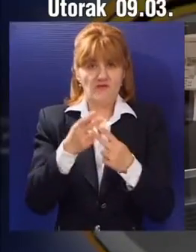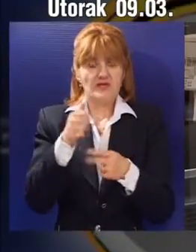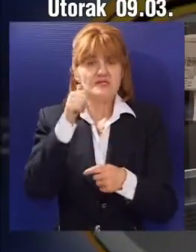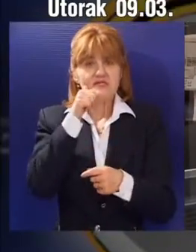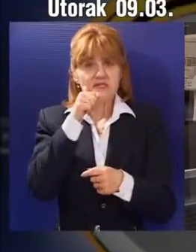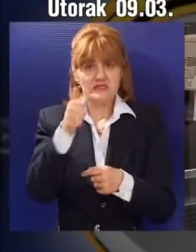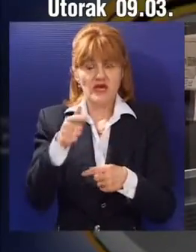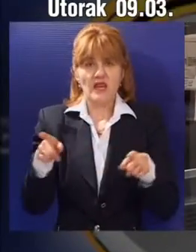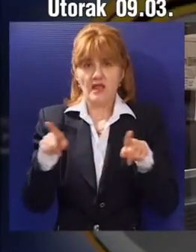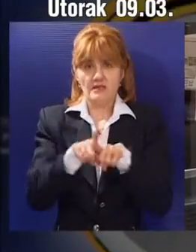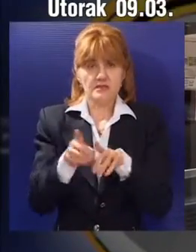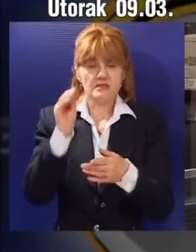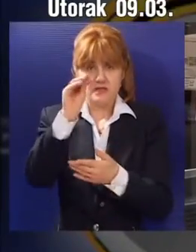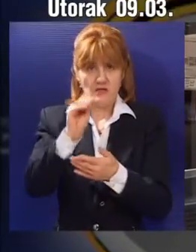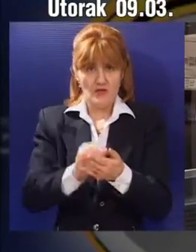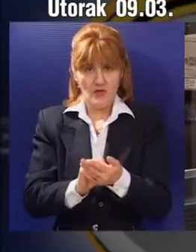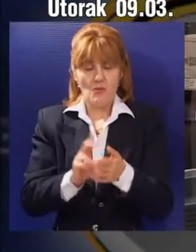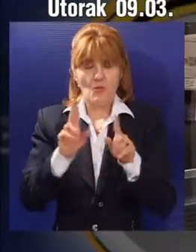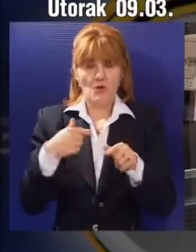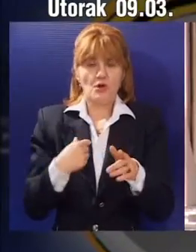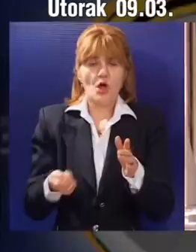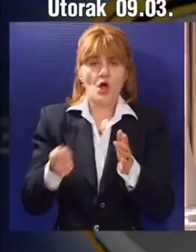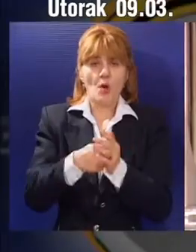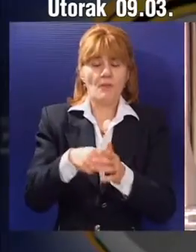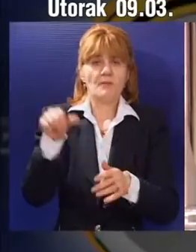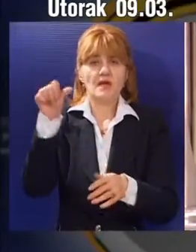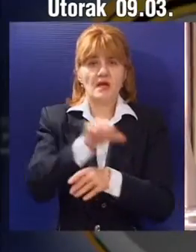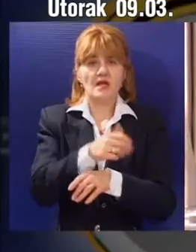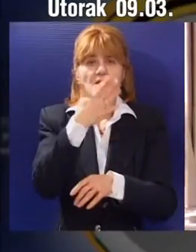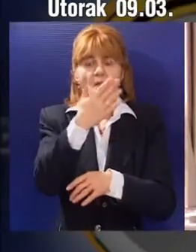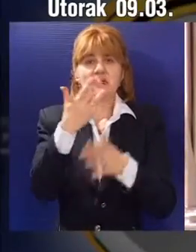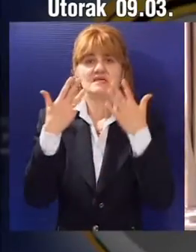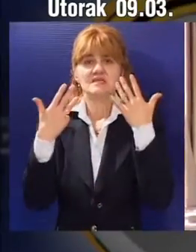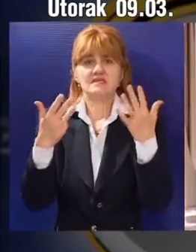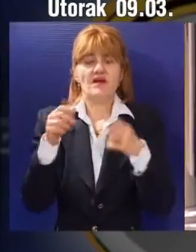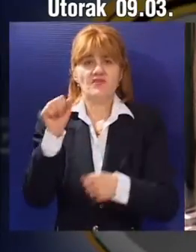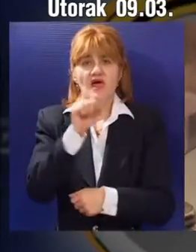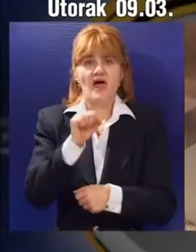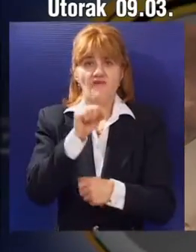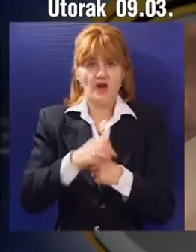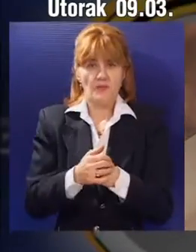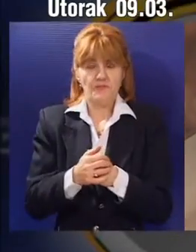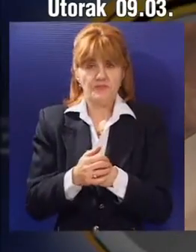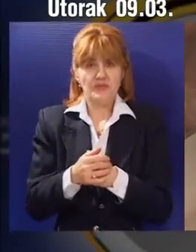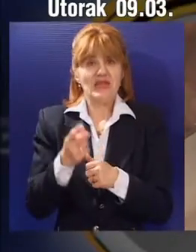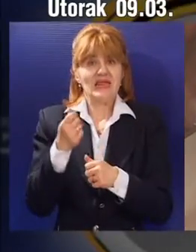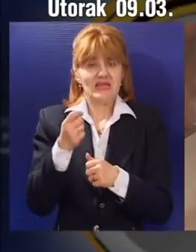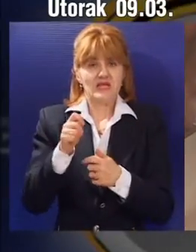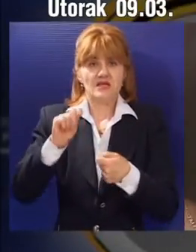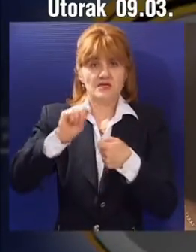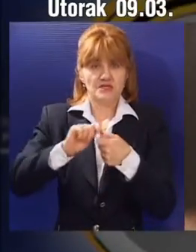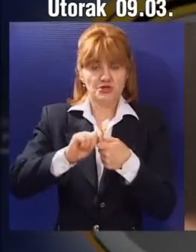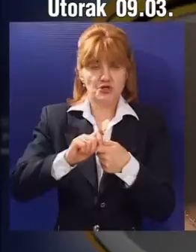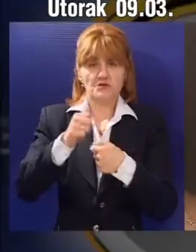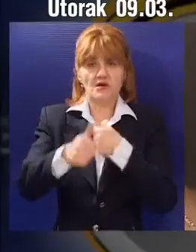istog dana, uprkos sunovratu domaće valute, mogao da kupi 1059,94 evra. Dakle, dinarski